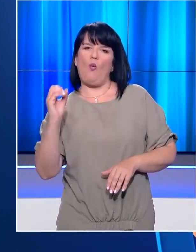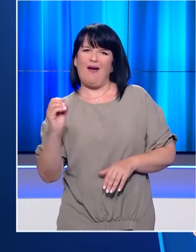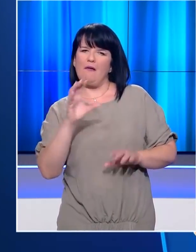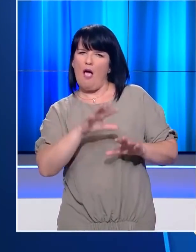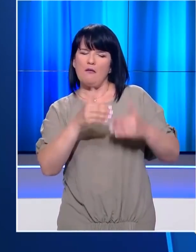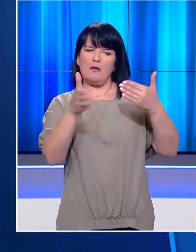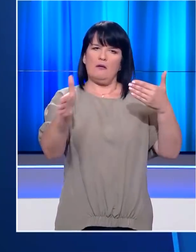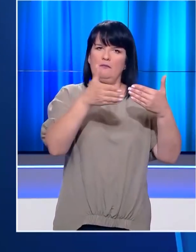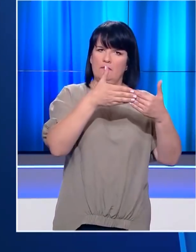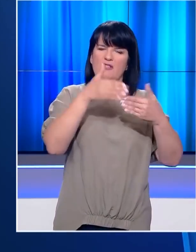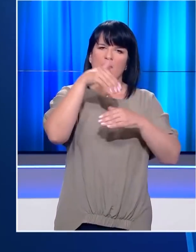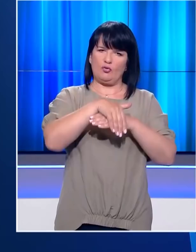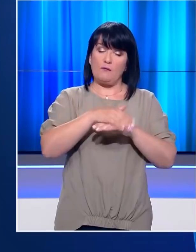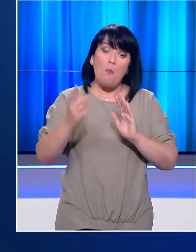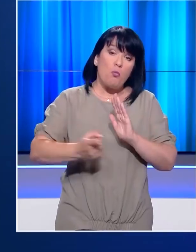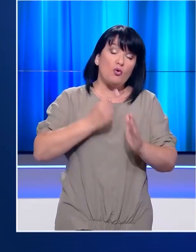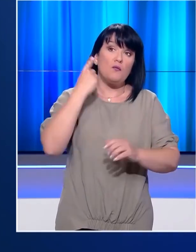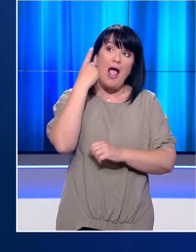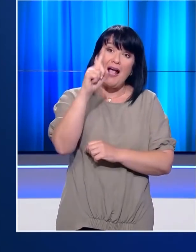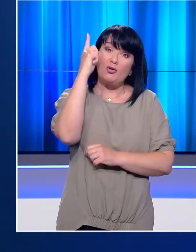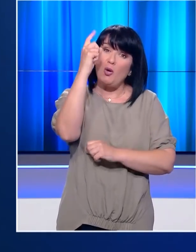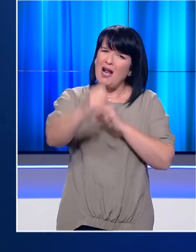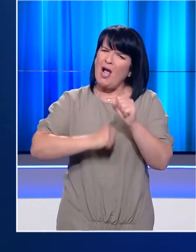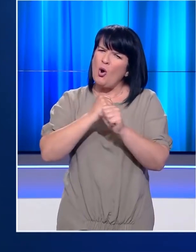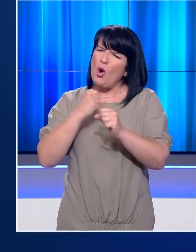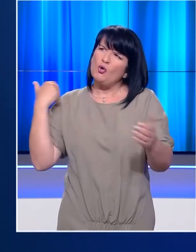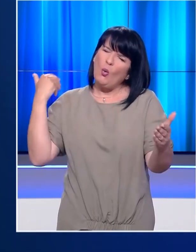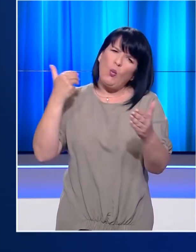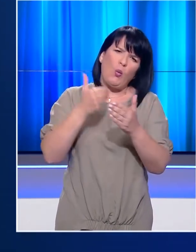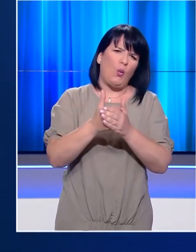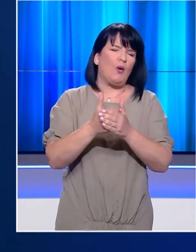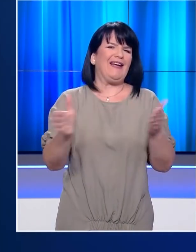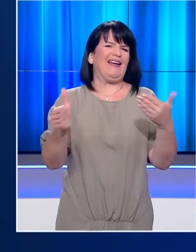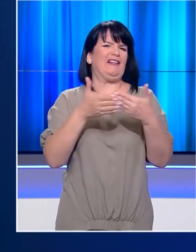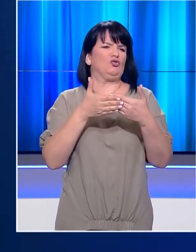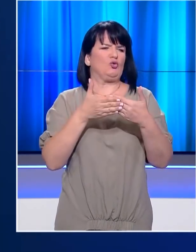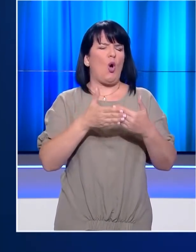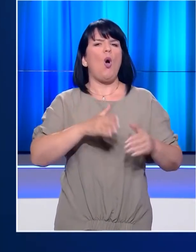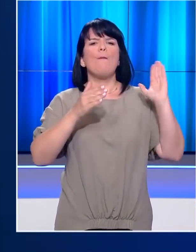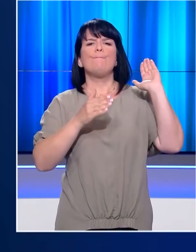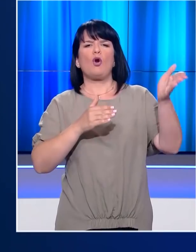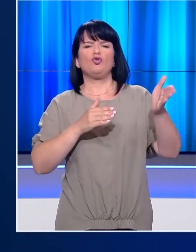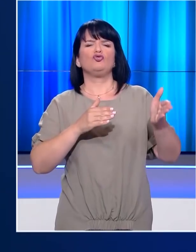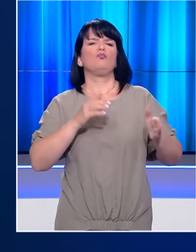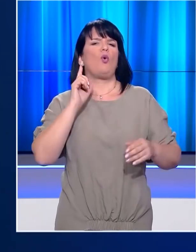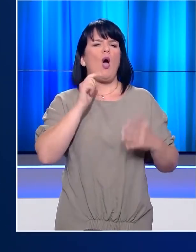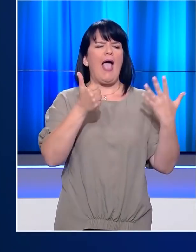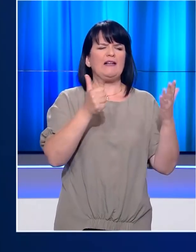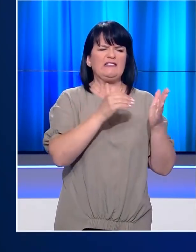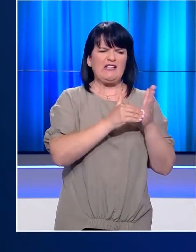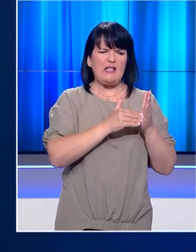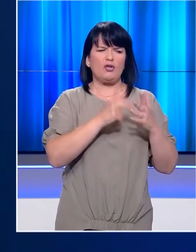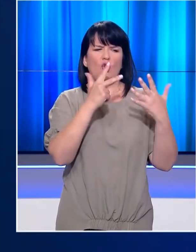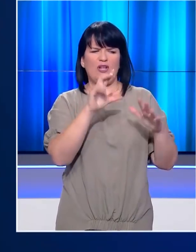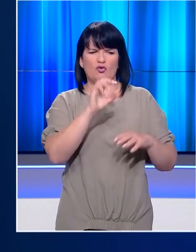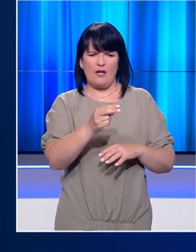που θα σφραγιστούν απόψε το βράδυ για πρώτη φορά επί τα από 101 χρόνια. Στους παραβάτες θα επιβάλλονται πρόστιμα 6.800 ευρώ